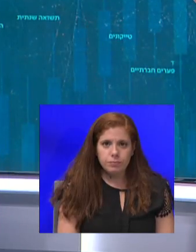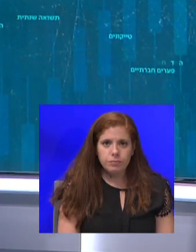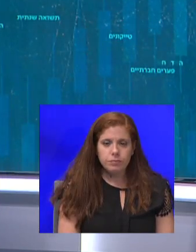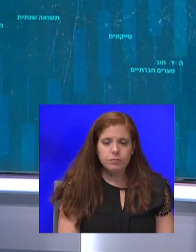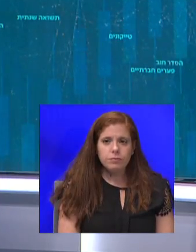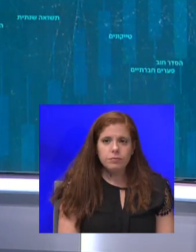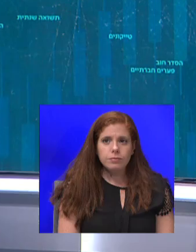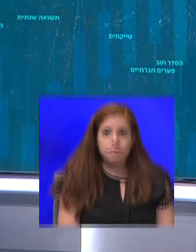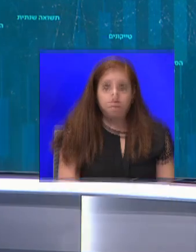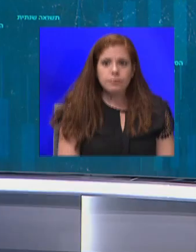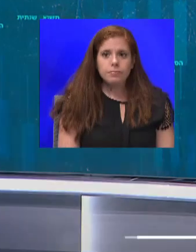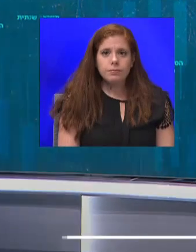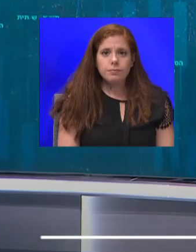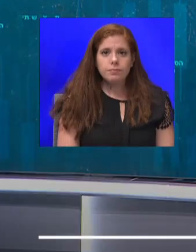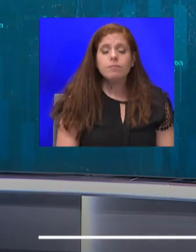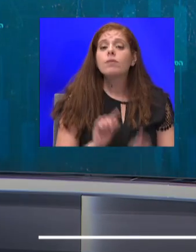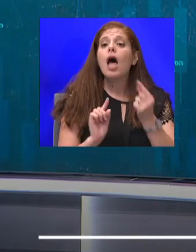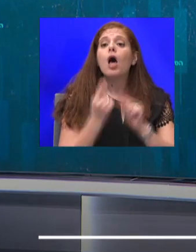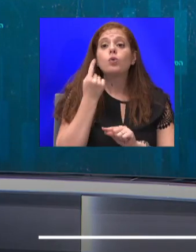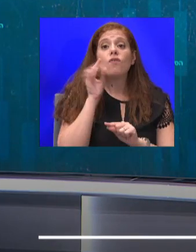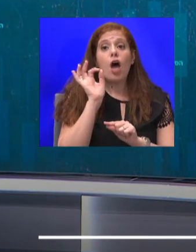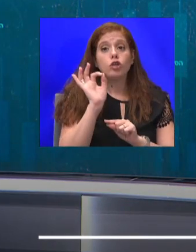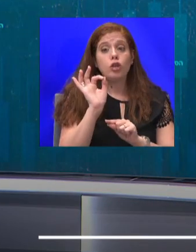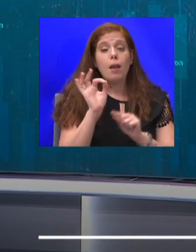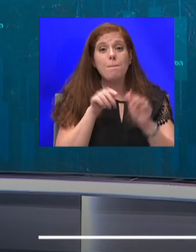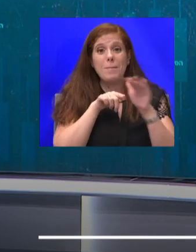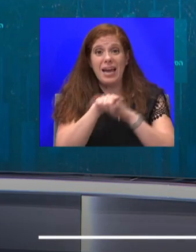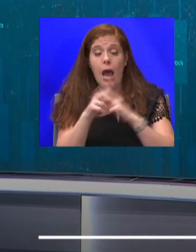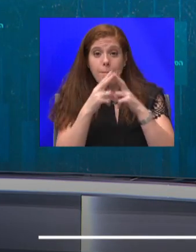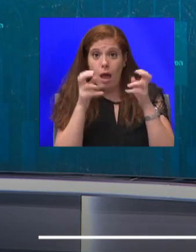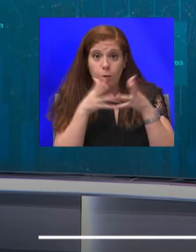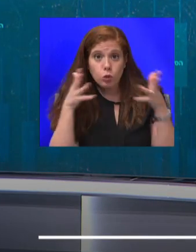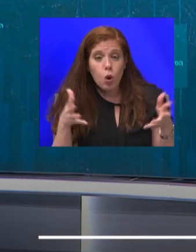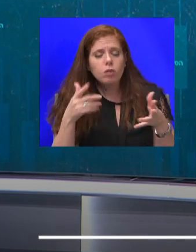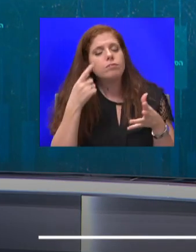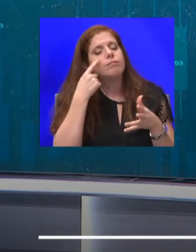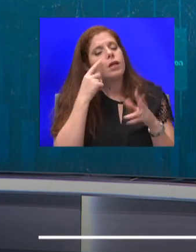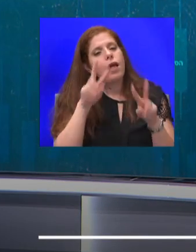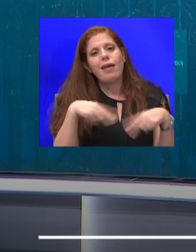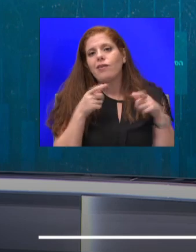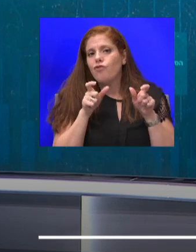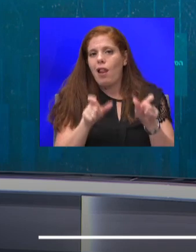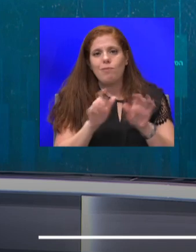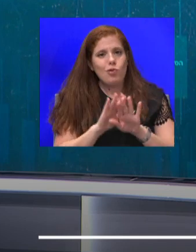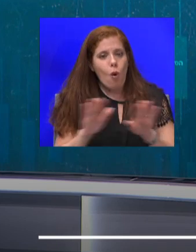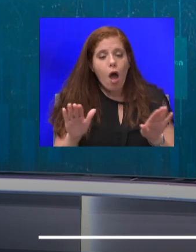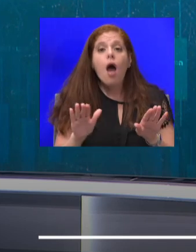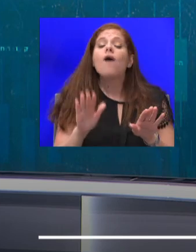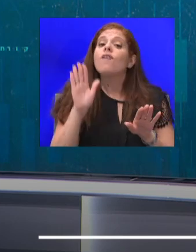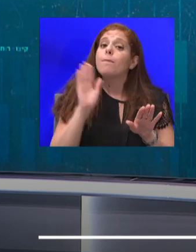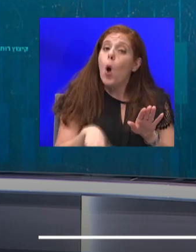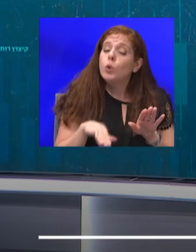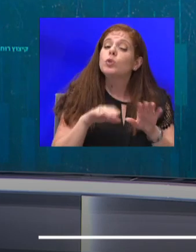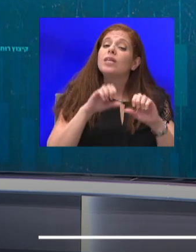התופעה הזו של בריכה מהארים הגדולות בזמן משבר היא כנראה בלתי נמנעת באיזשהו היקף, ובכל זאת, אם תכנון טוב יותר, היה אפשר למנוע